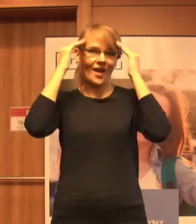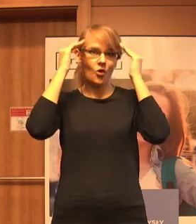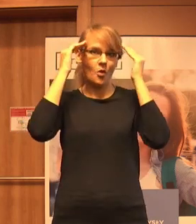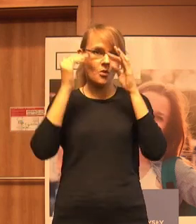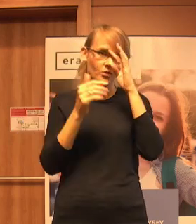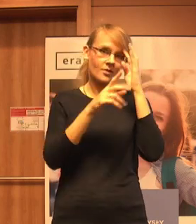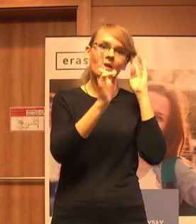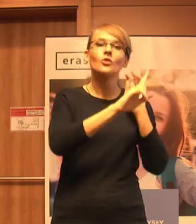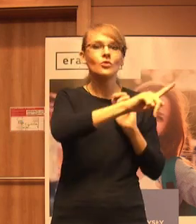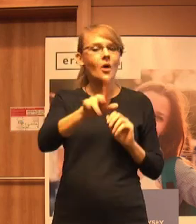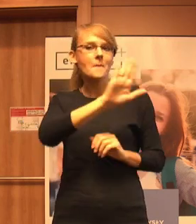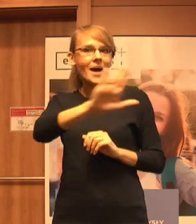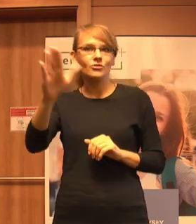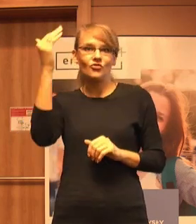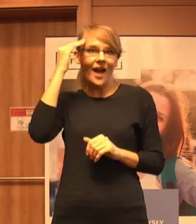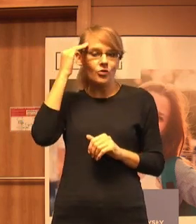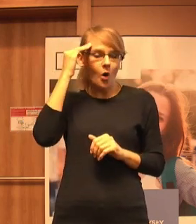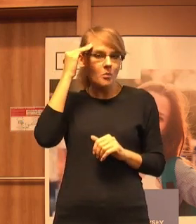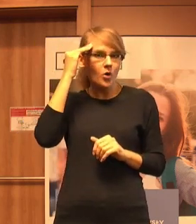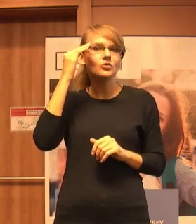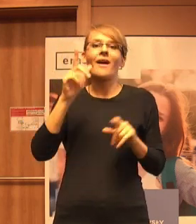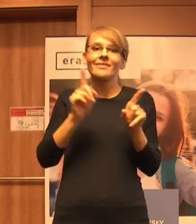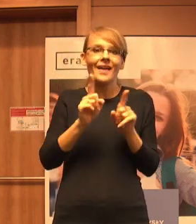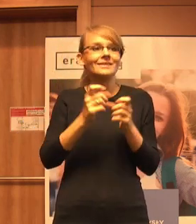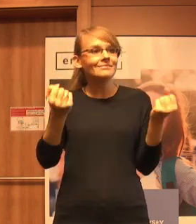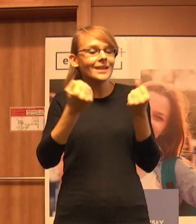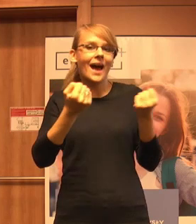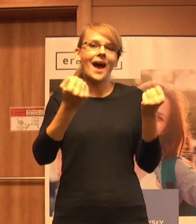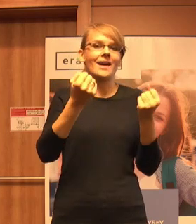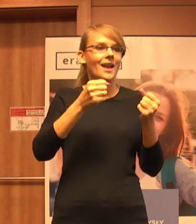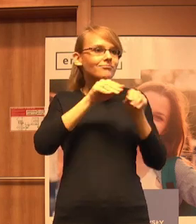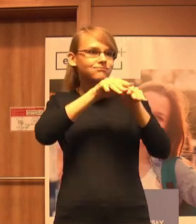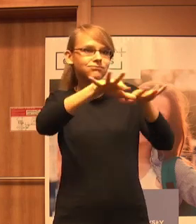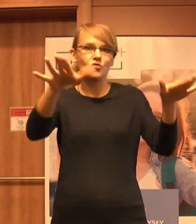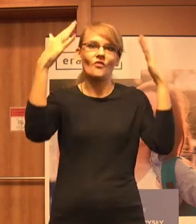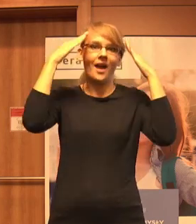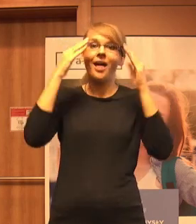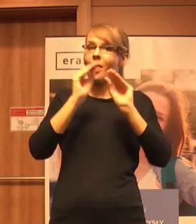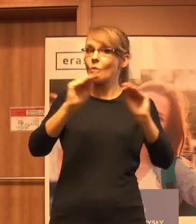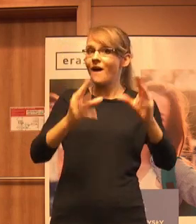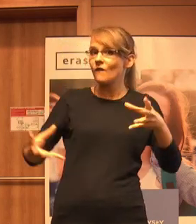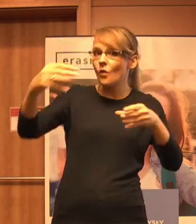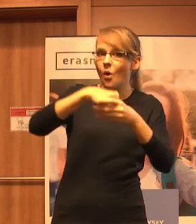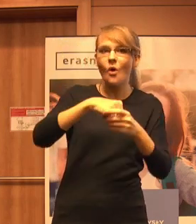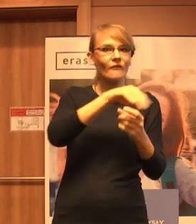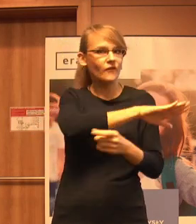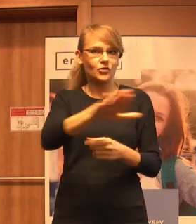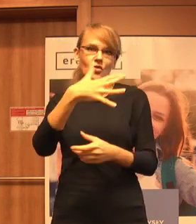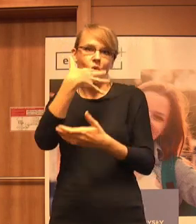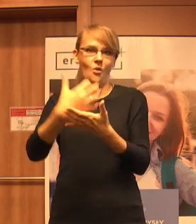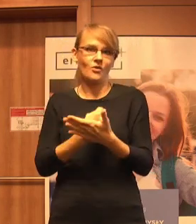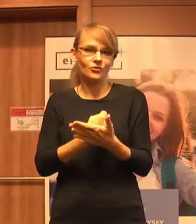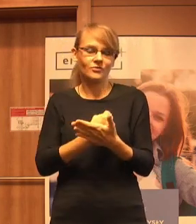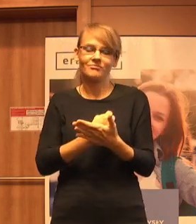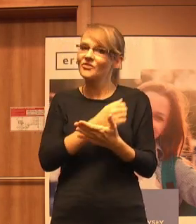świadomość, ale budowali też wokół nas świadomość, że edukacja włączająca jest korzyścią dla wszystkich. Jest korzyścią